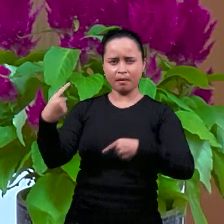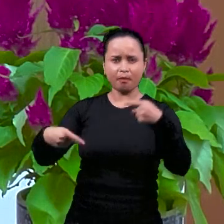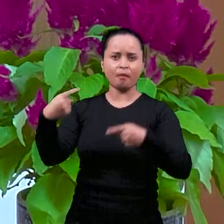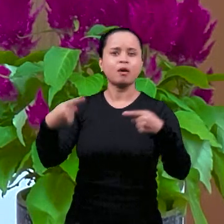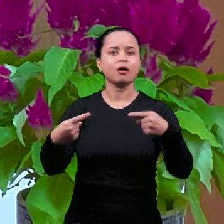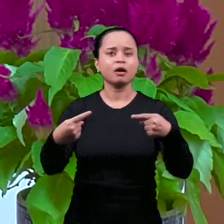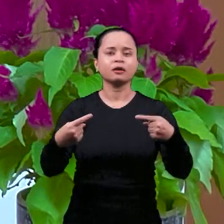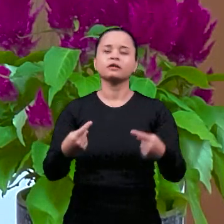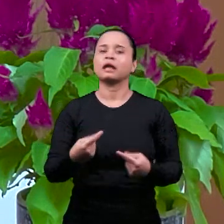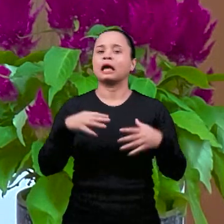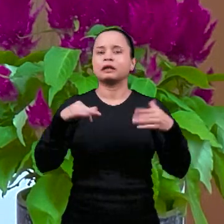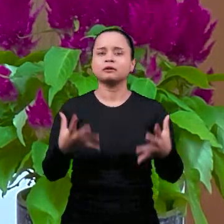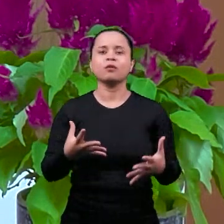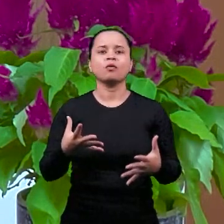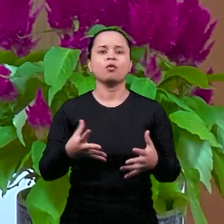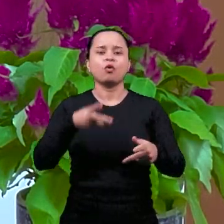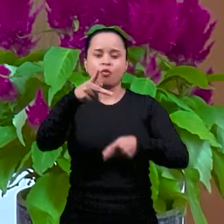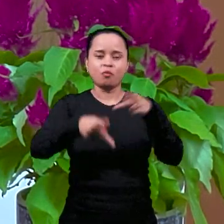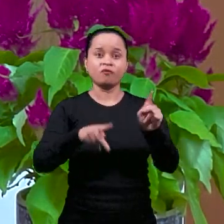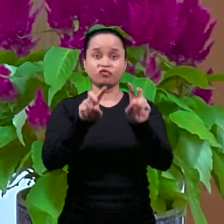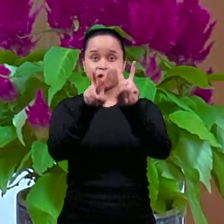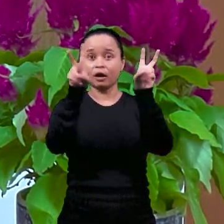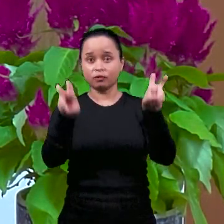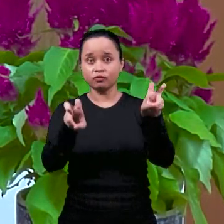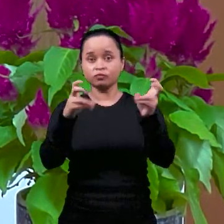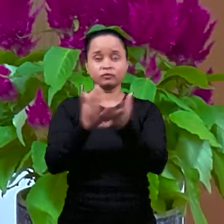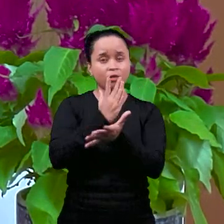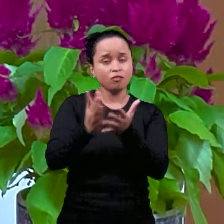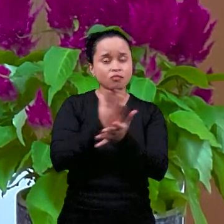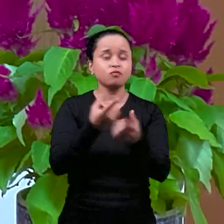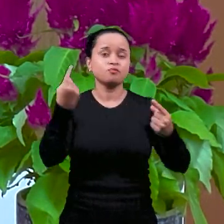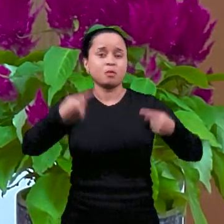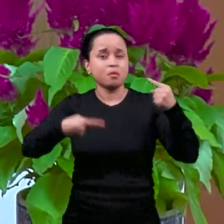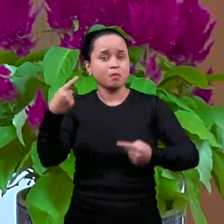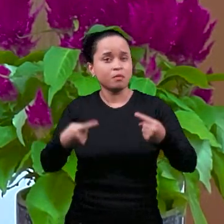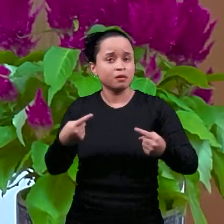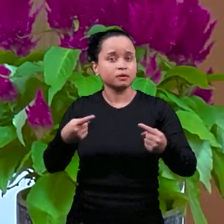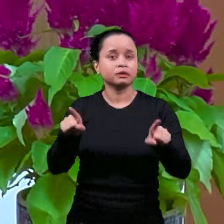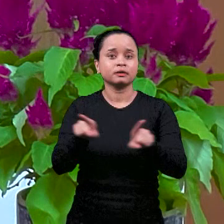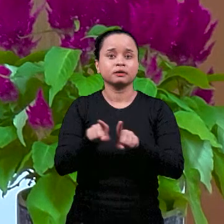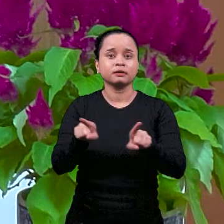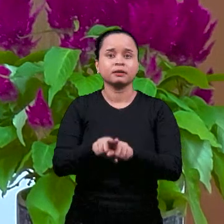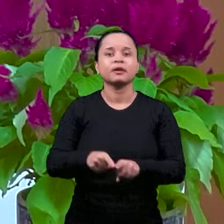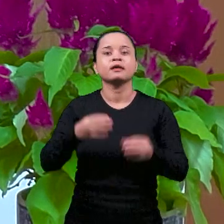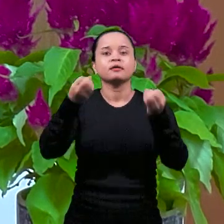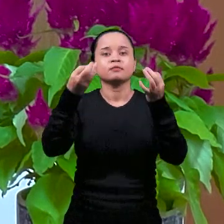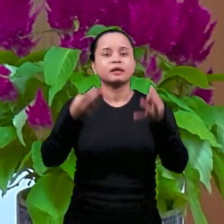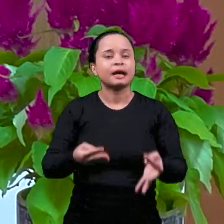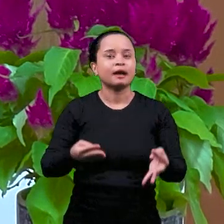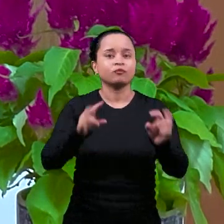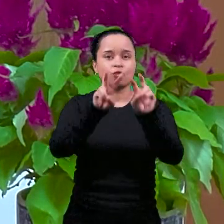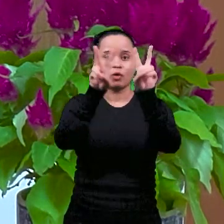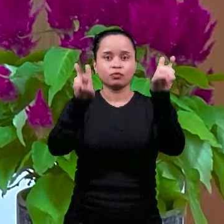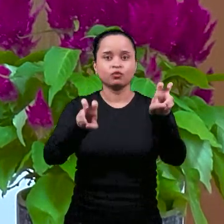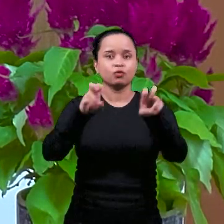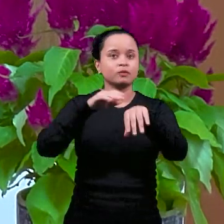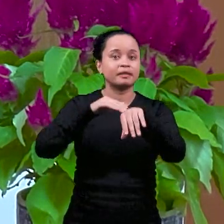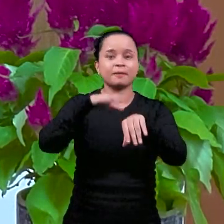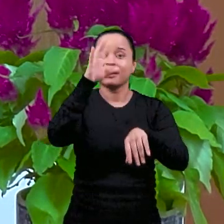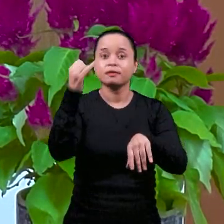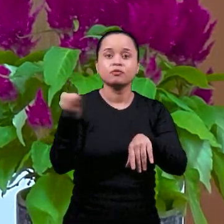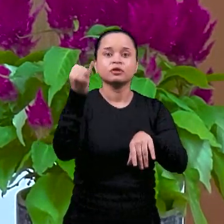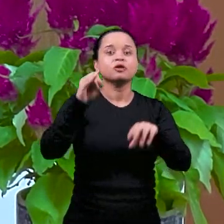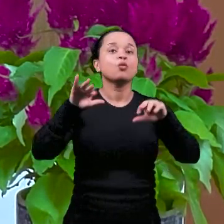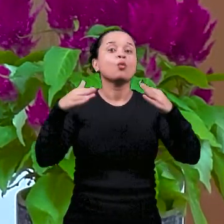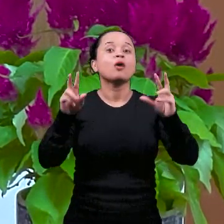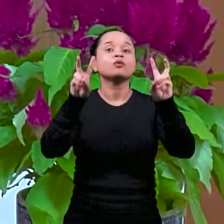диспуты, обсуждали некоторые темы, вопросы, философские,